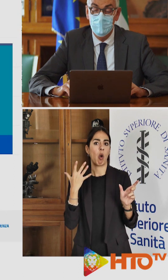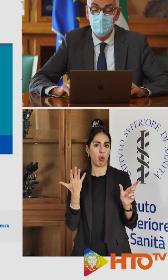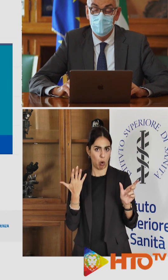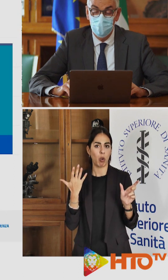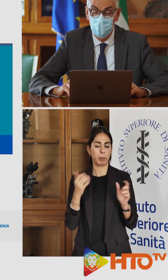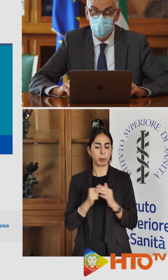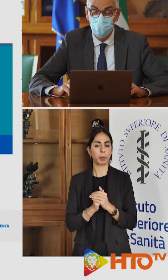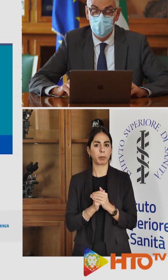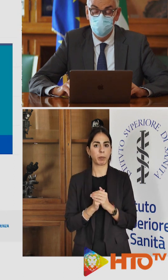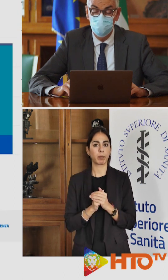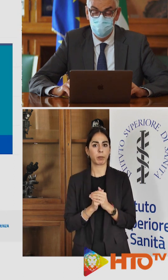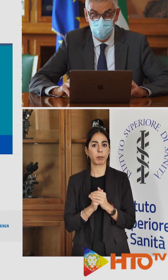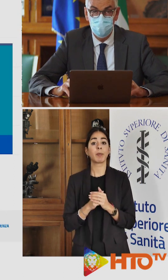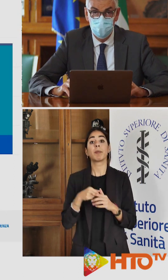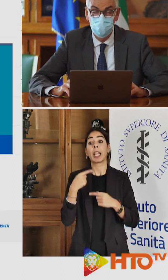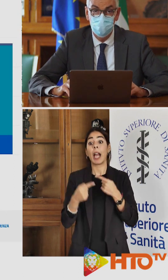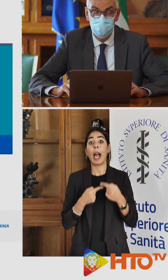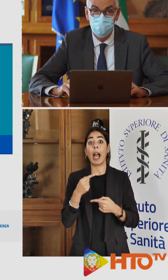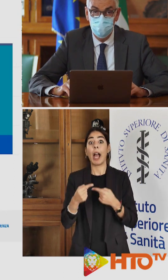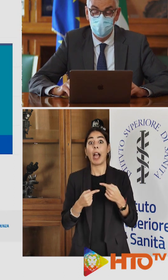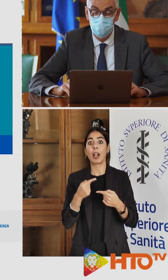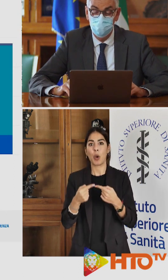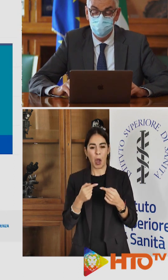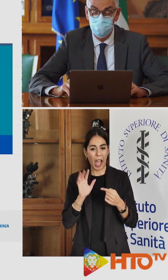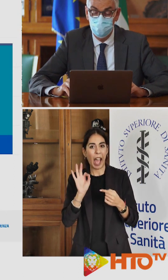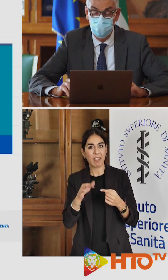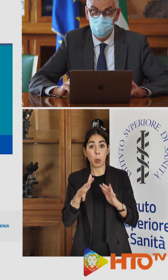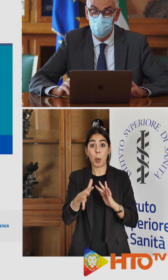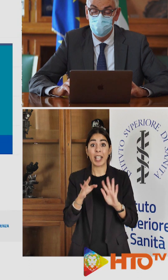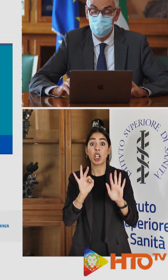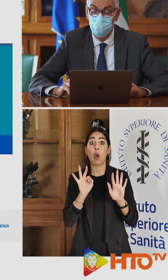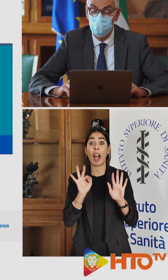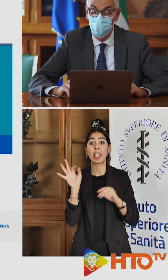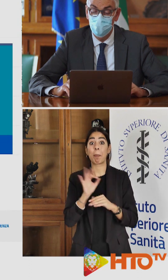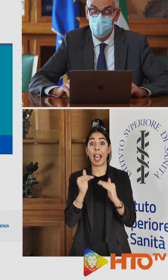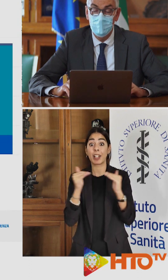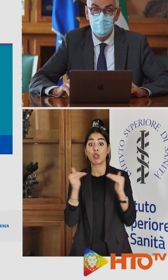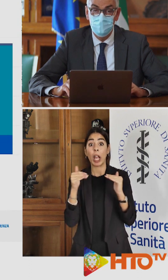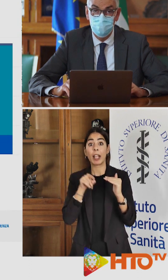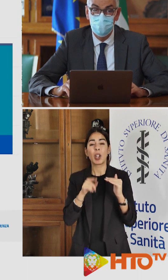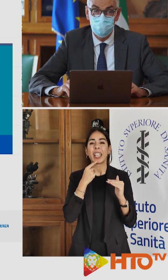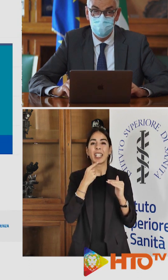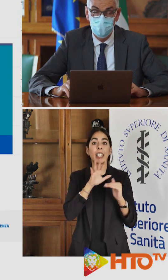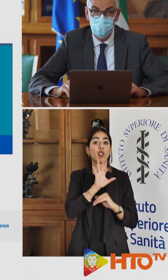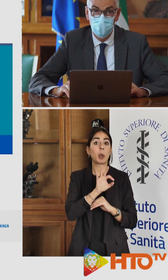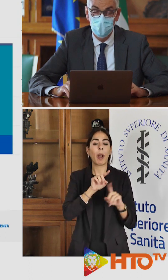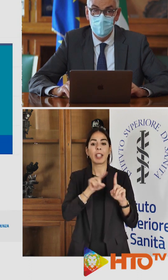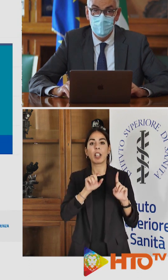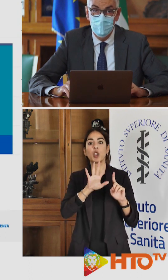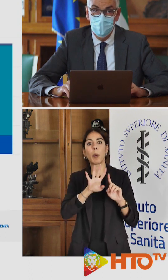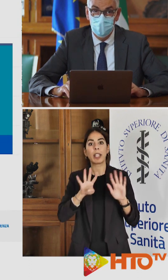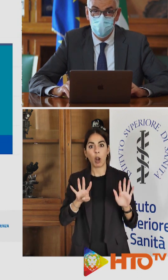rafforzata, rimane ancora, si sta avvicinando al 90%, le fasce di età 50-59-60